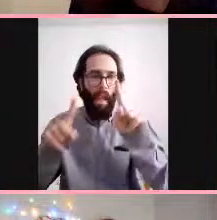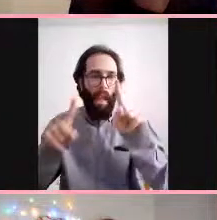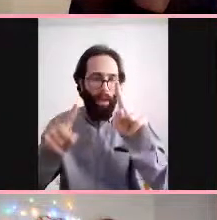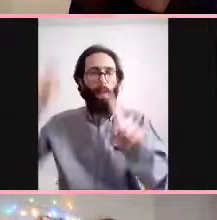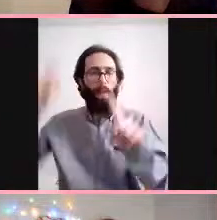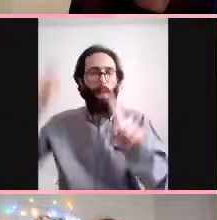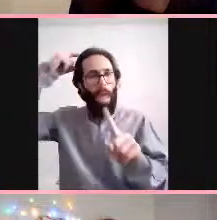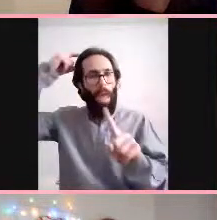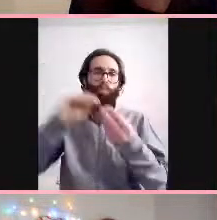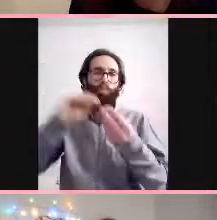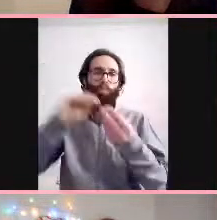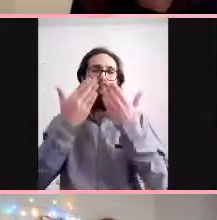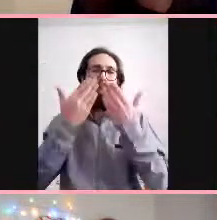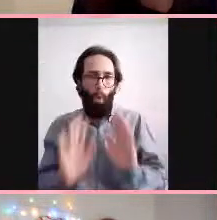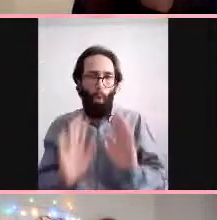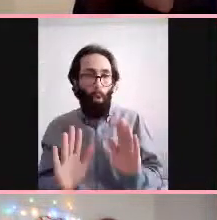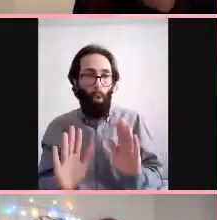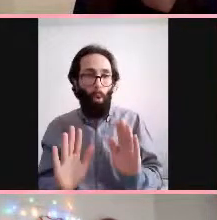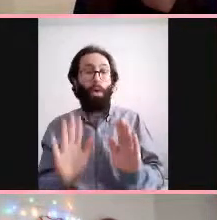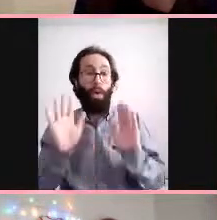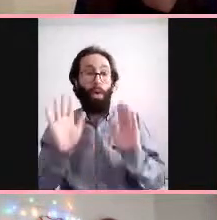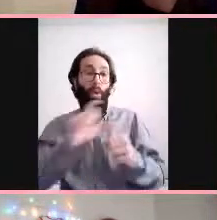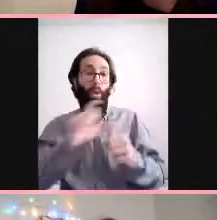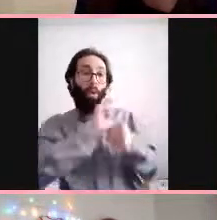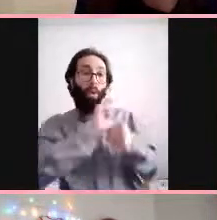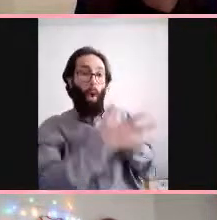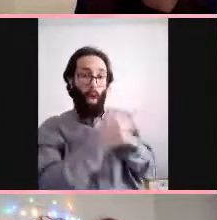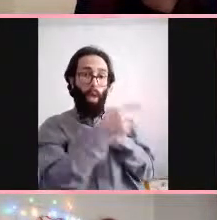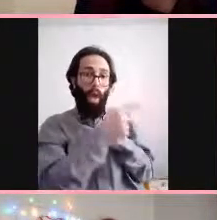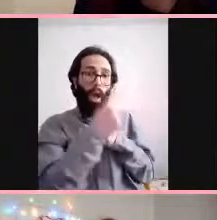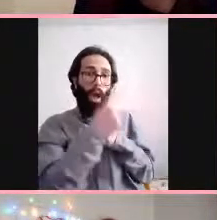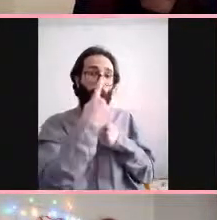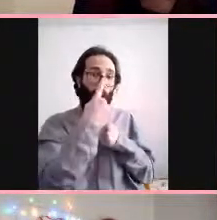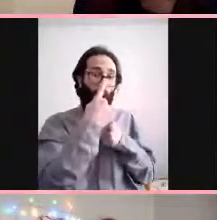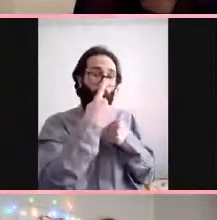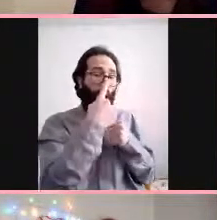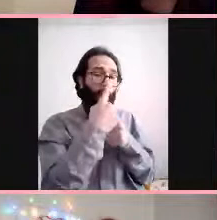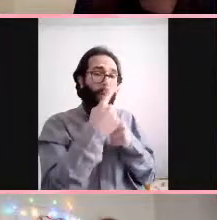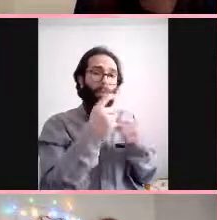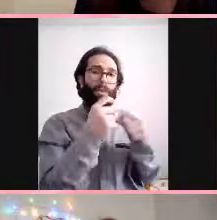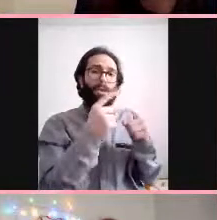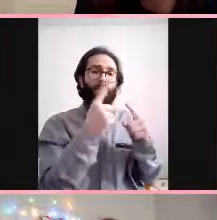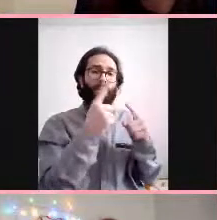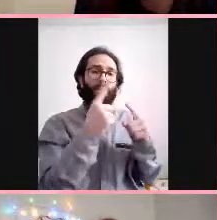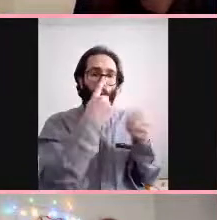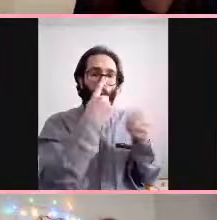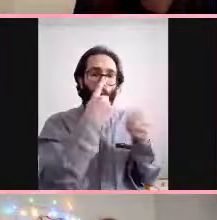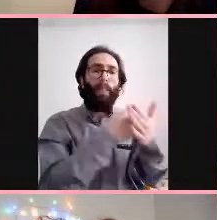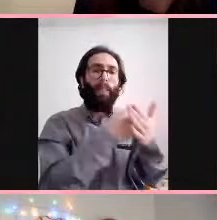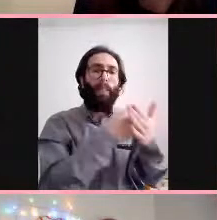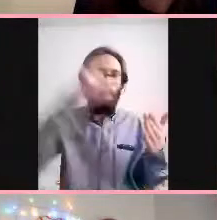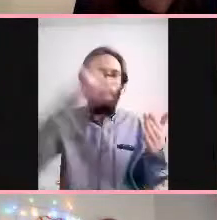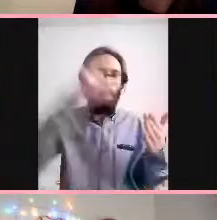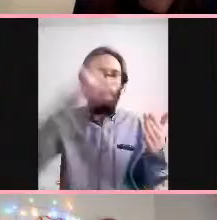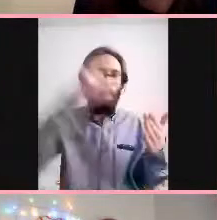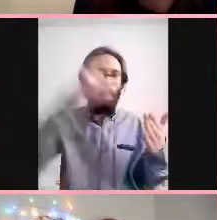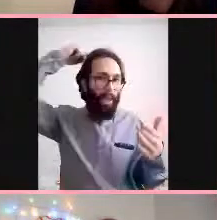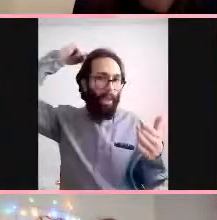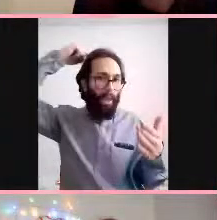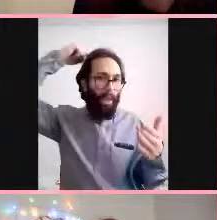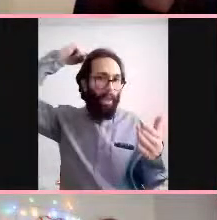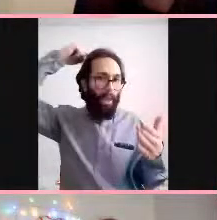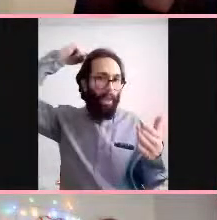koronada ise nöronları etkileyen bir süreç var. Yani burnunun tıkanması bile gerekmiyor açıkçası. Hatta çoğu insanda sanırım